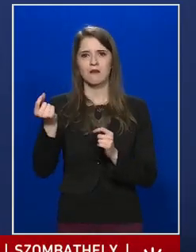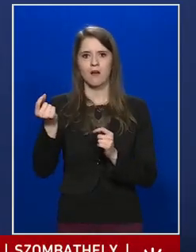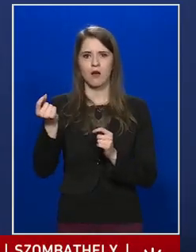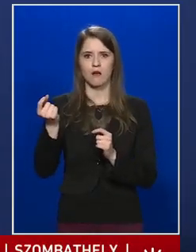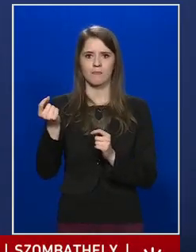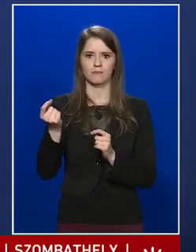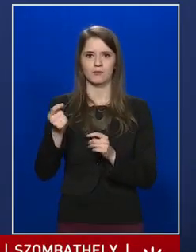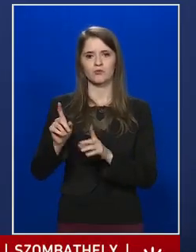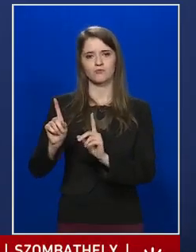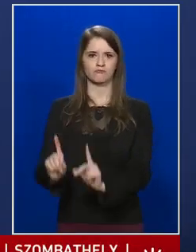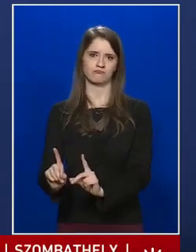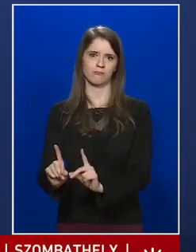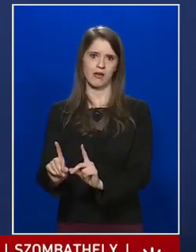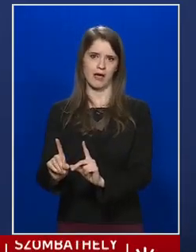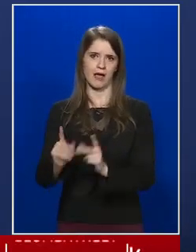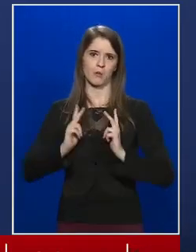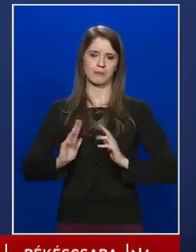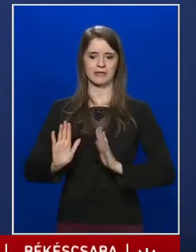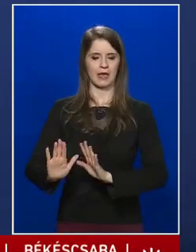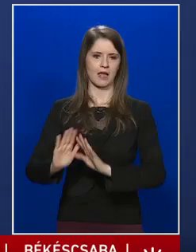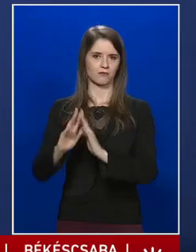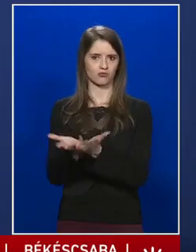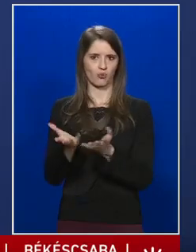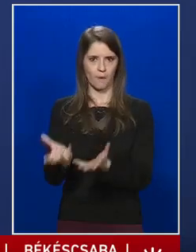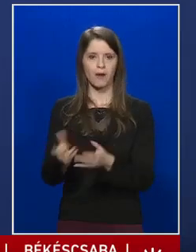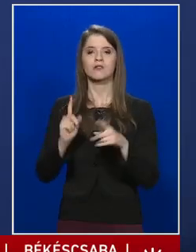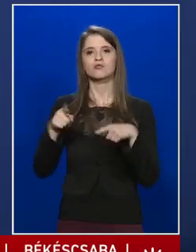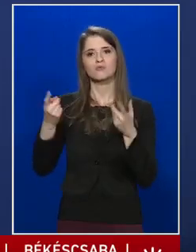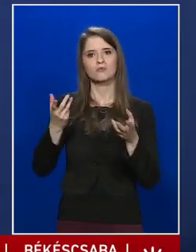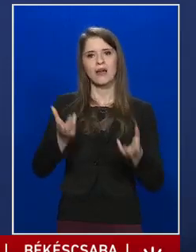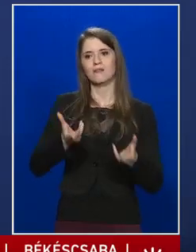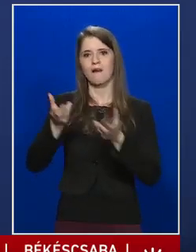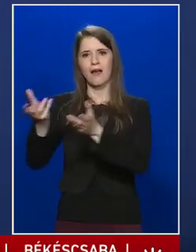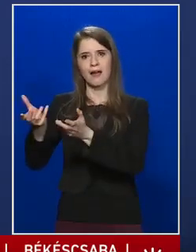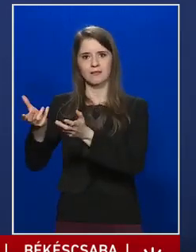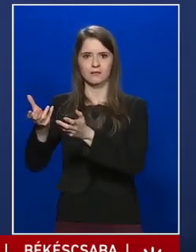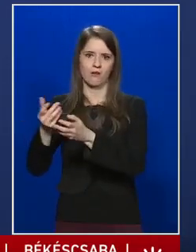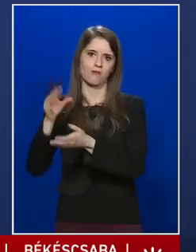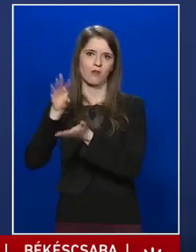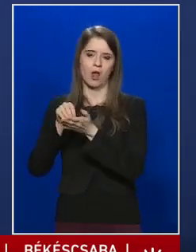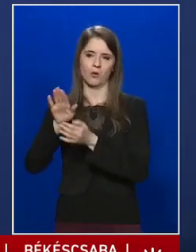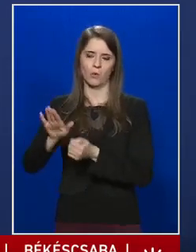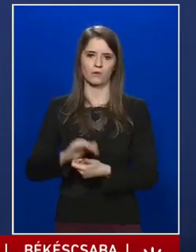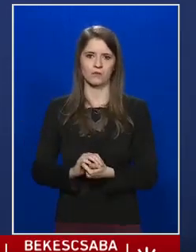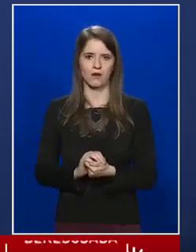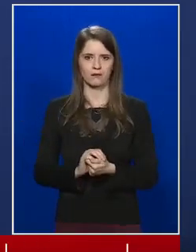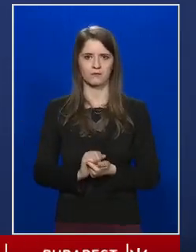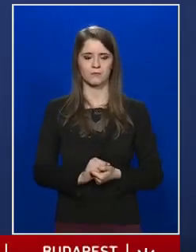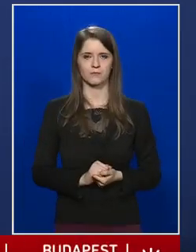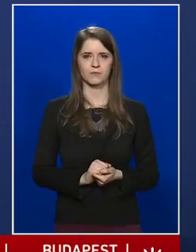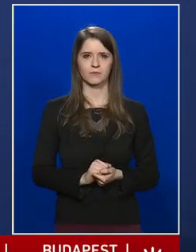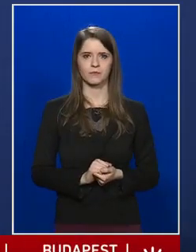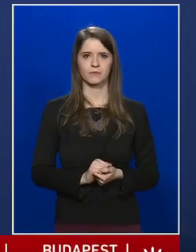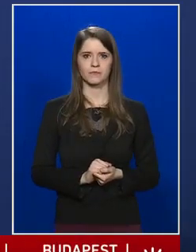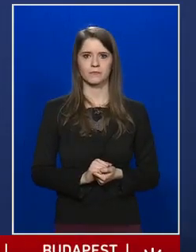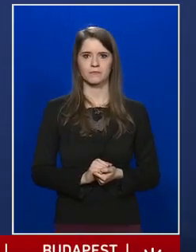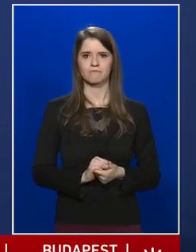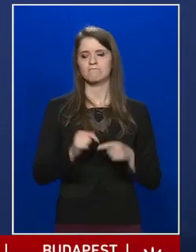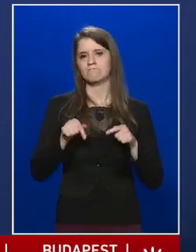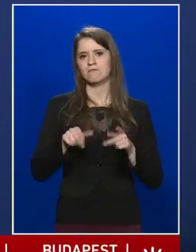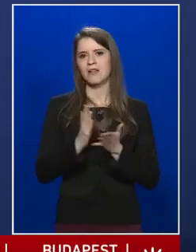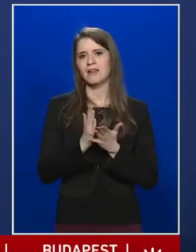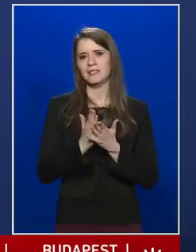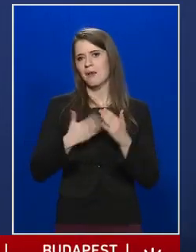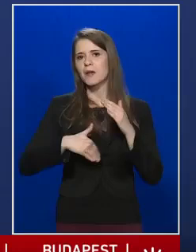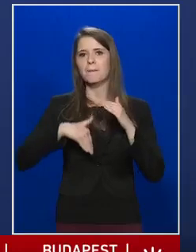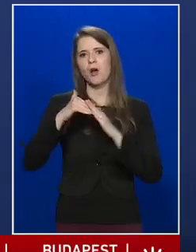pihentetés után adják át a lakónak, a gondozottnak. Tehát ez már